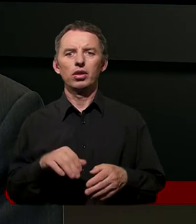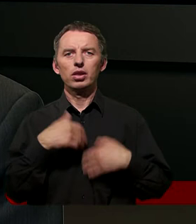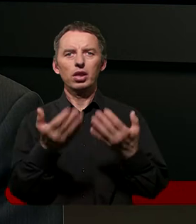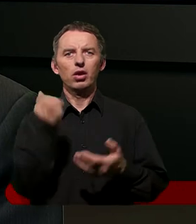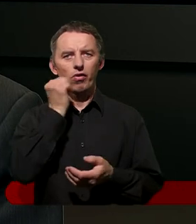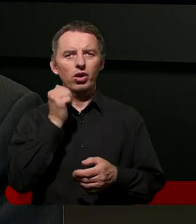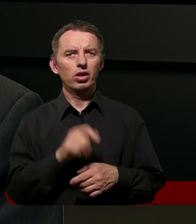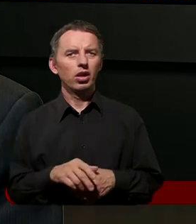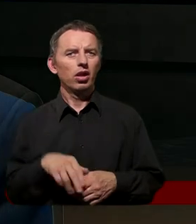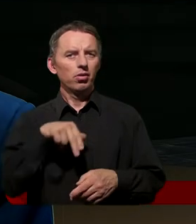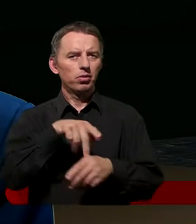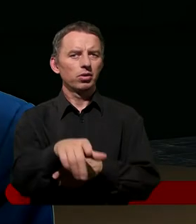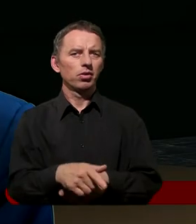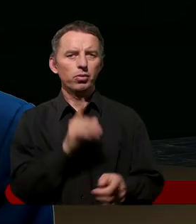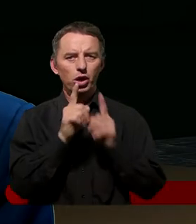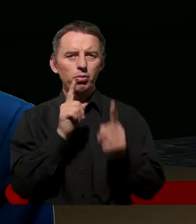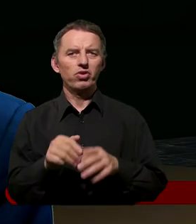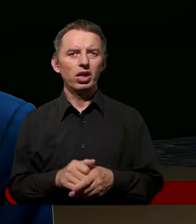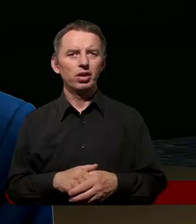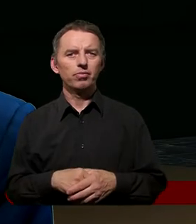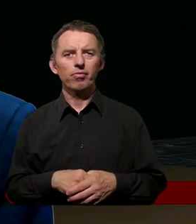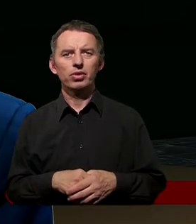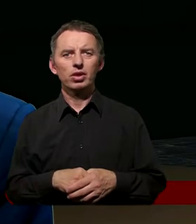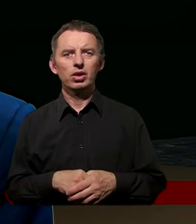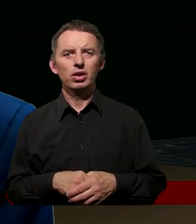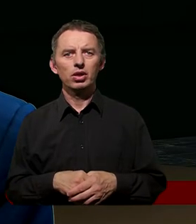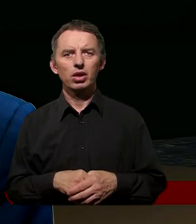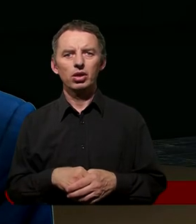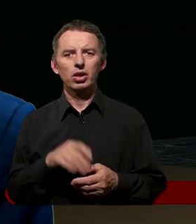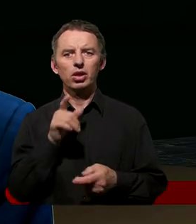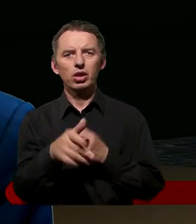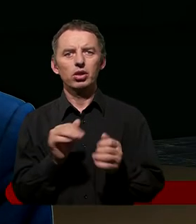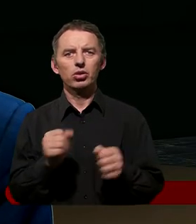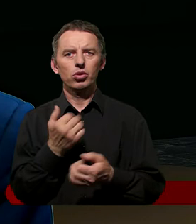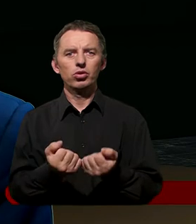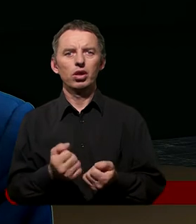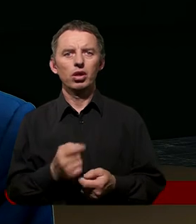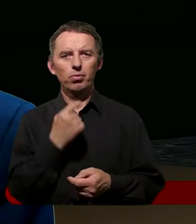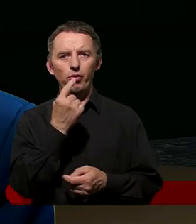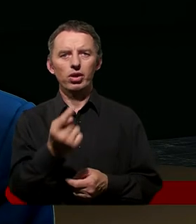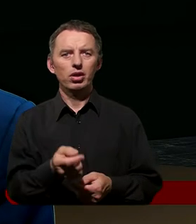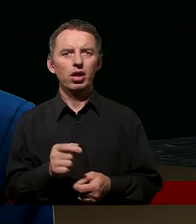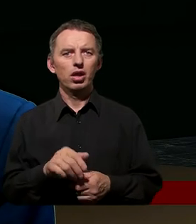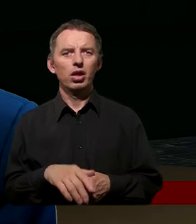porozmawiaj. Wiecie co? Tak walczyłem z sobą przez chwilę, w końcu powiedziałem, dobra, trudno, spóźnię się trochę.